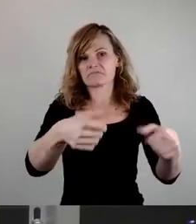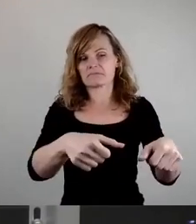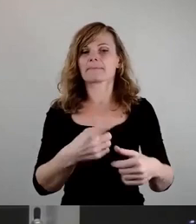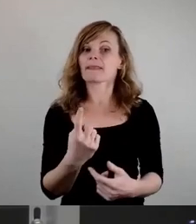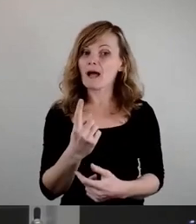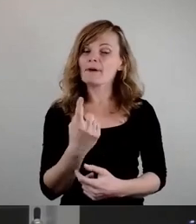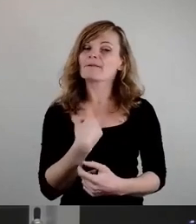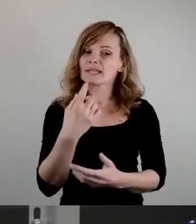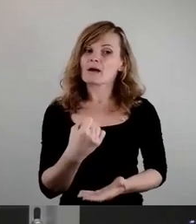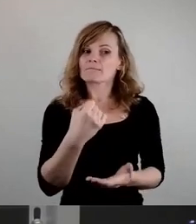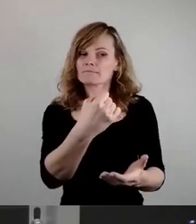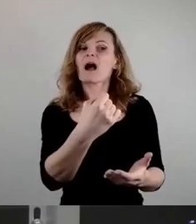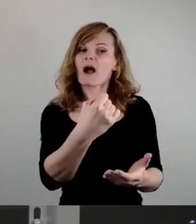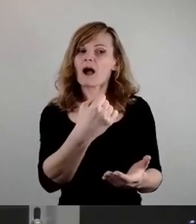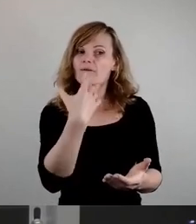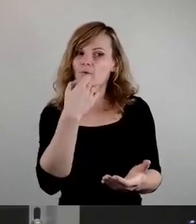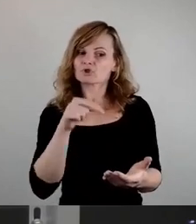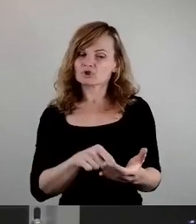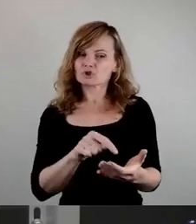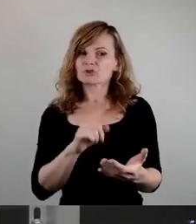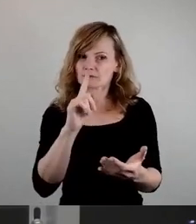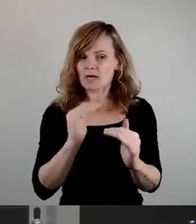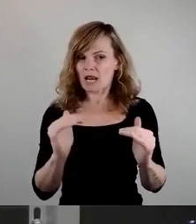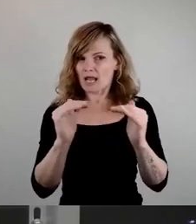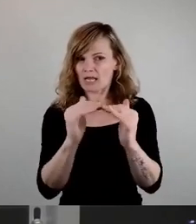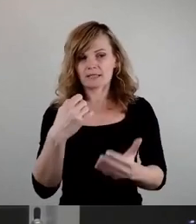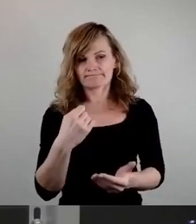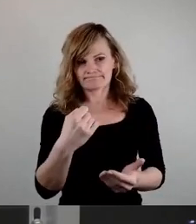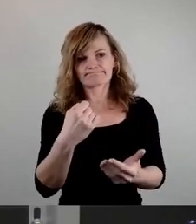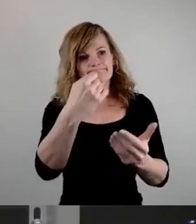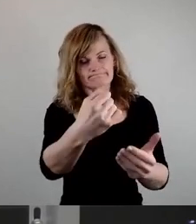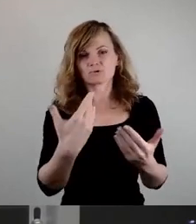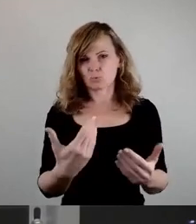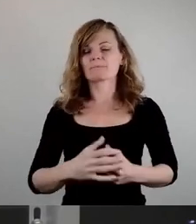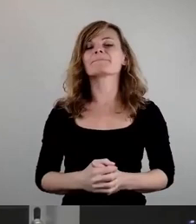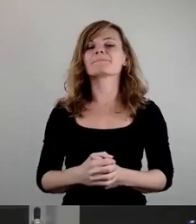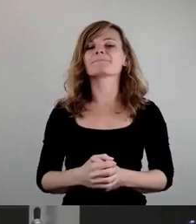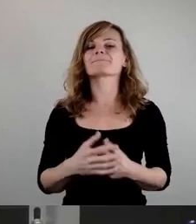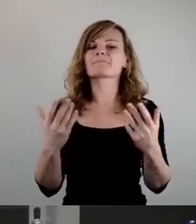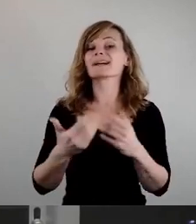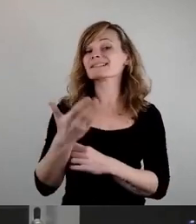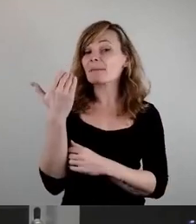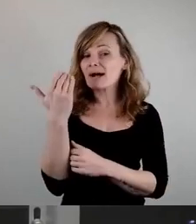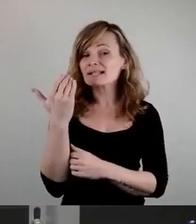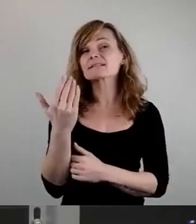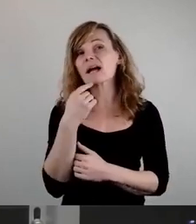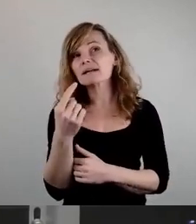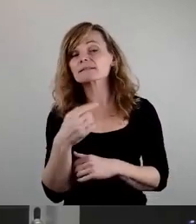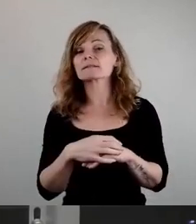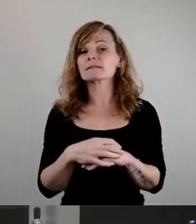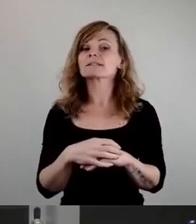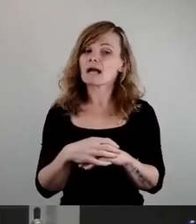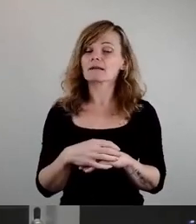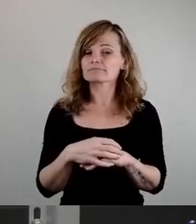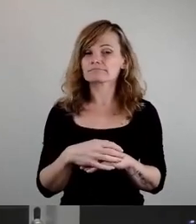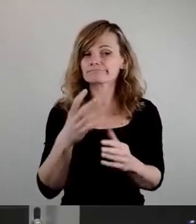artikulieren, was wir denn wollen. Und damals habe ich gesagt, wenn wir schon Geld geben,